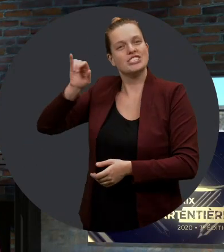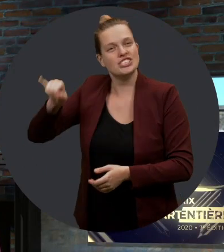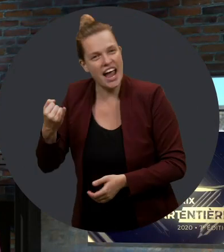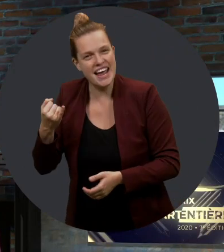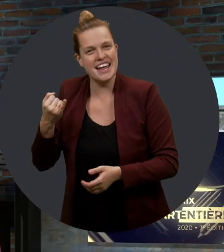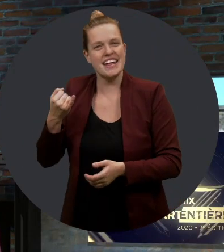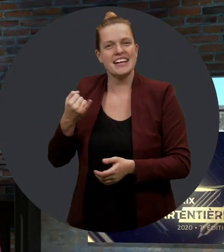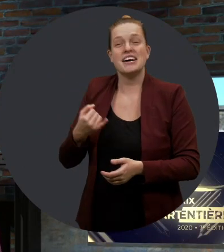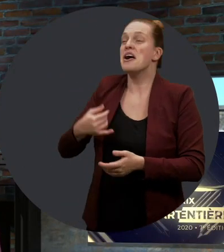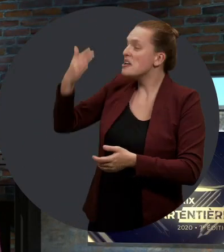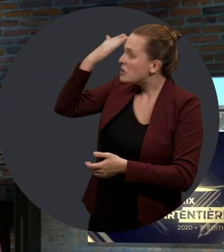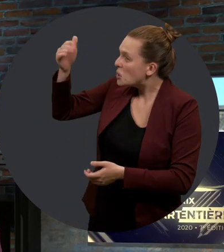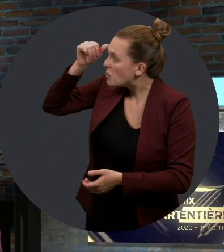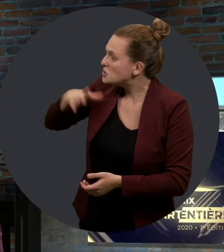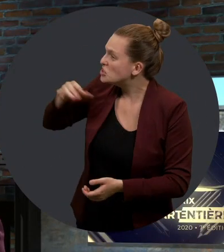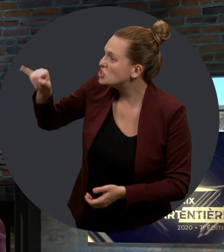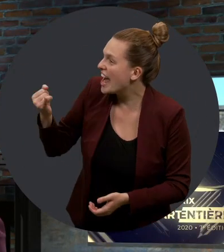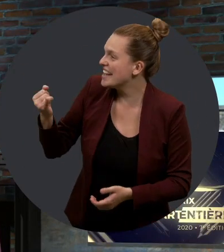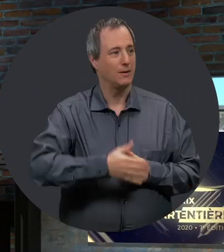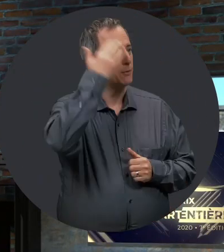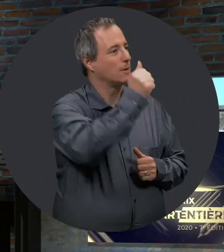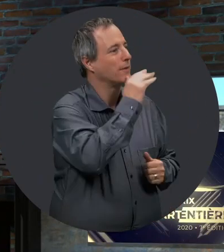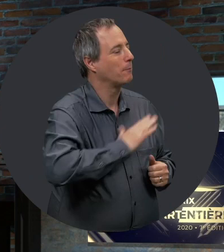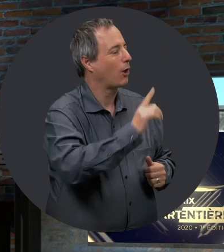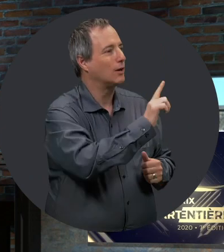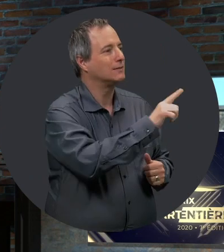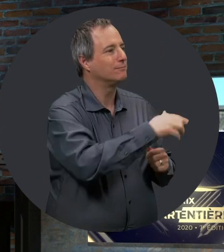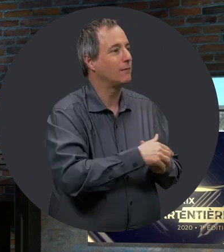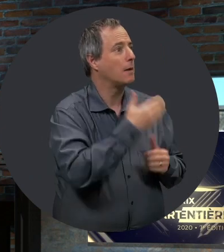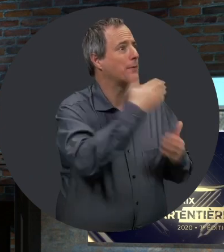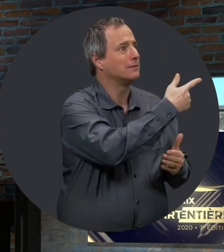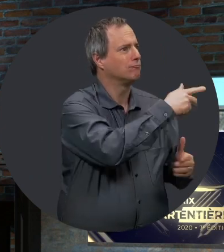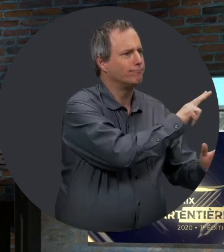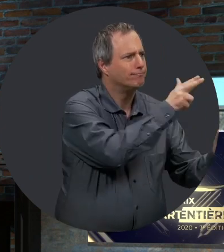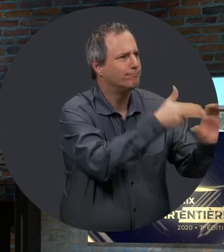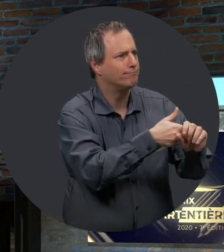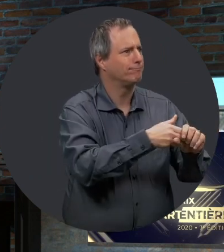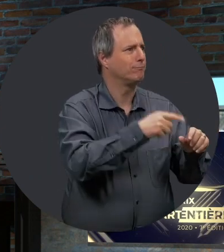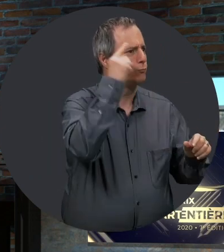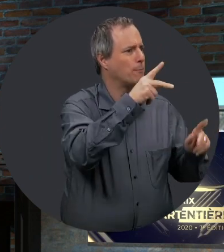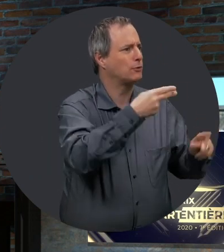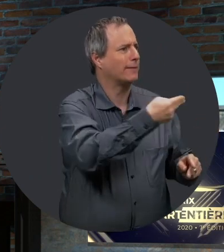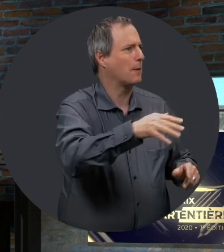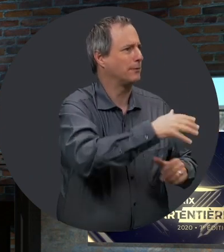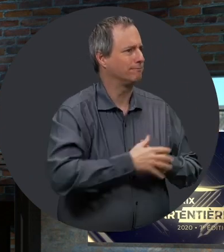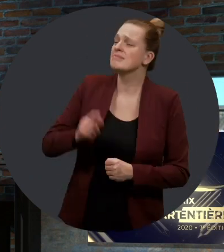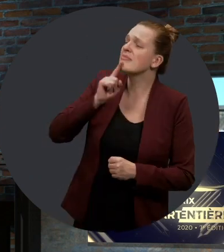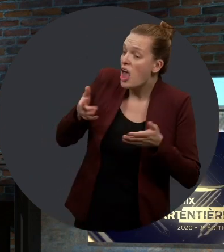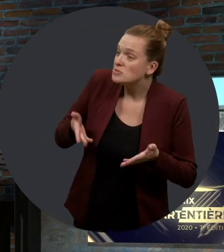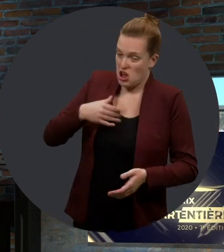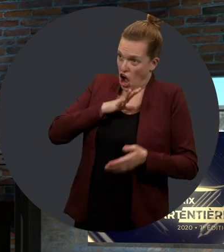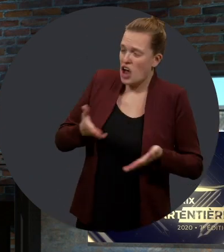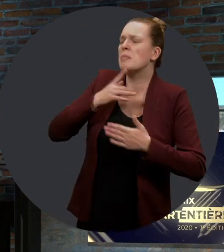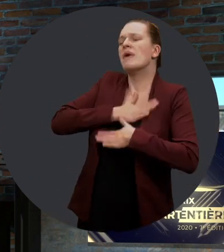des personnes handicapées du Québec, M. Daniel Jean. Bonjour M. Jean. Bonjour Mme Norti. Merci pour votre engagement auprès des personnes handicapées. C